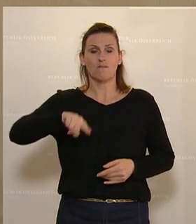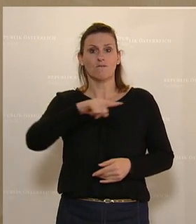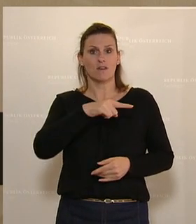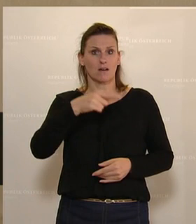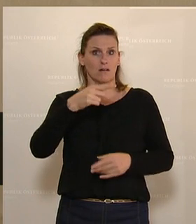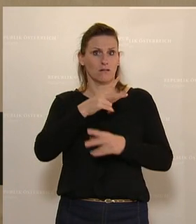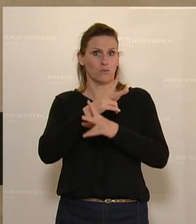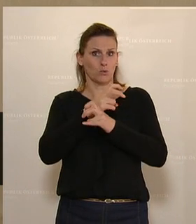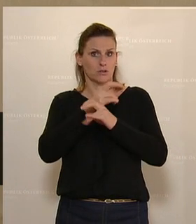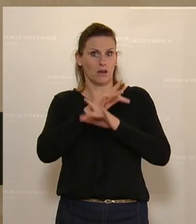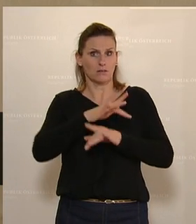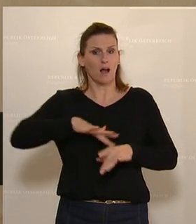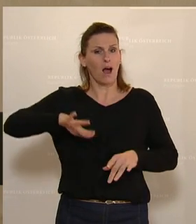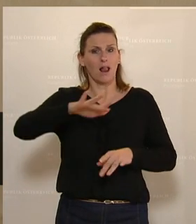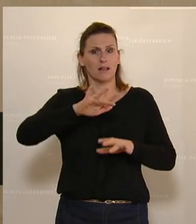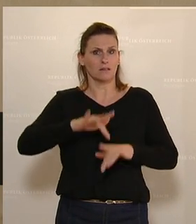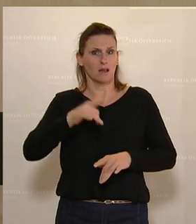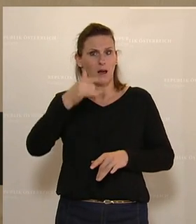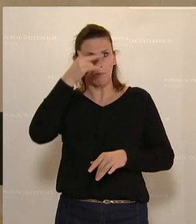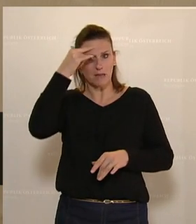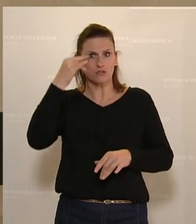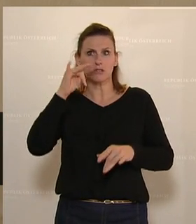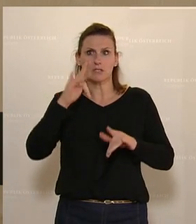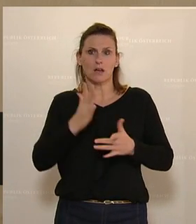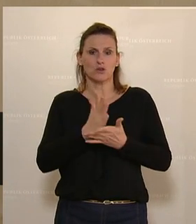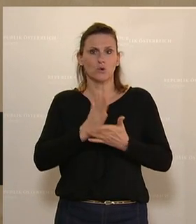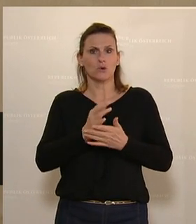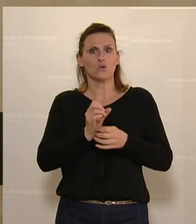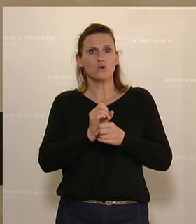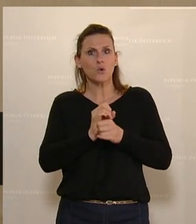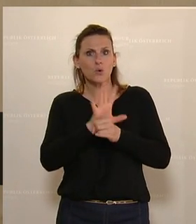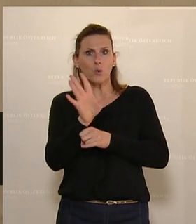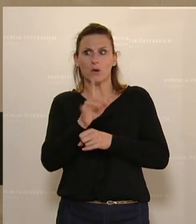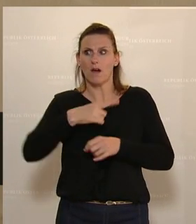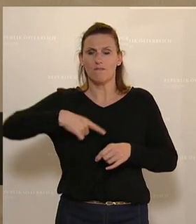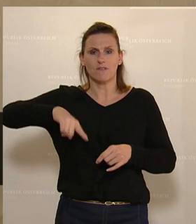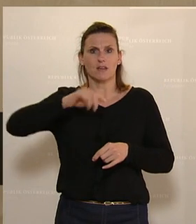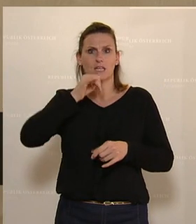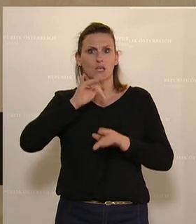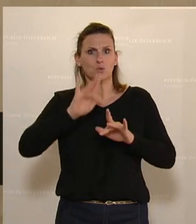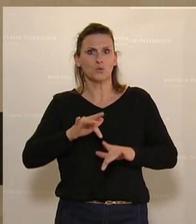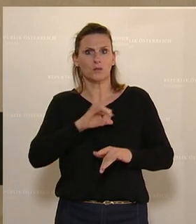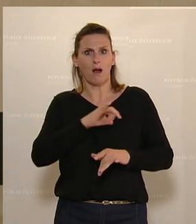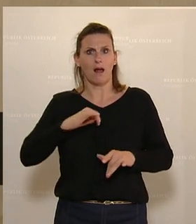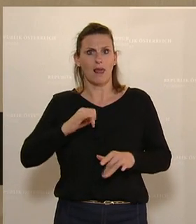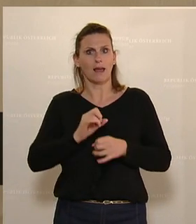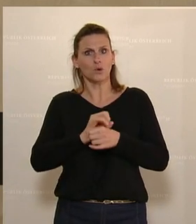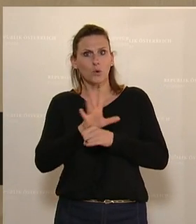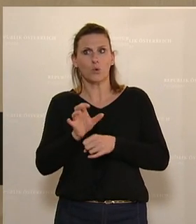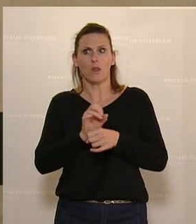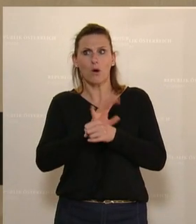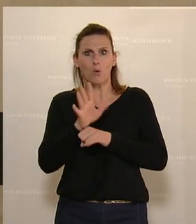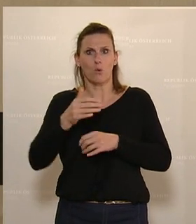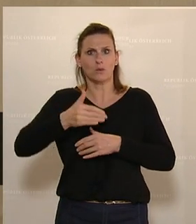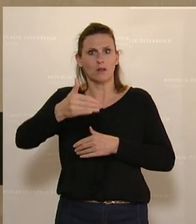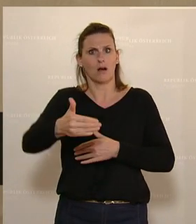wir Österreicherinnen und Österreicher sind nicht nur Corona und Sie haben schon, Herr Minister, und Sie ganz besonders hier